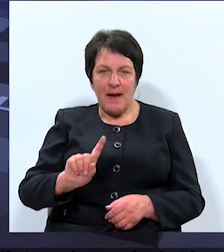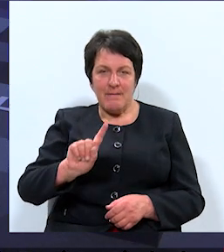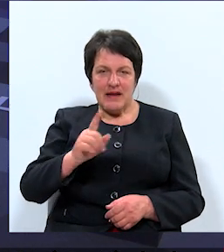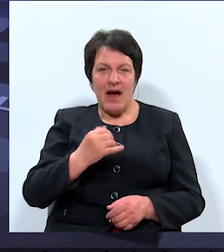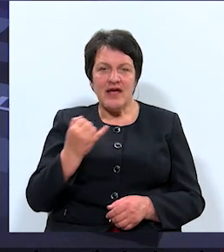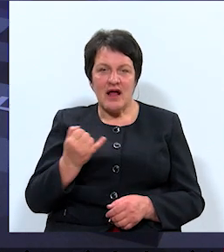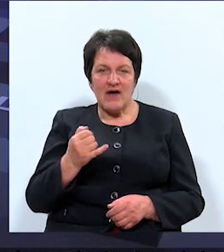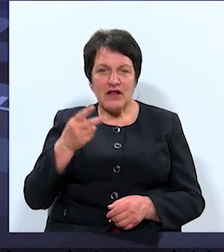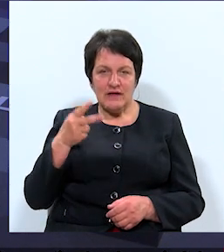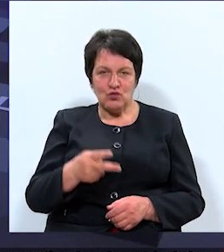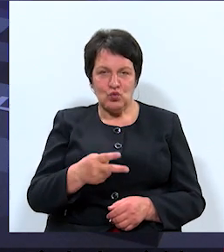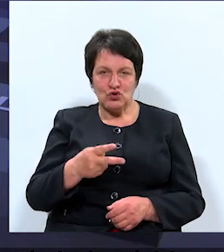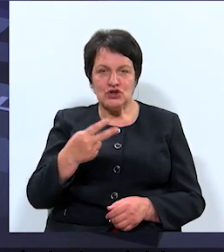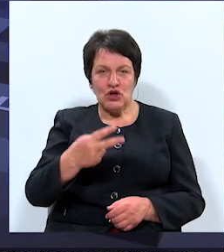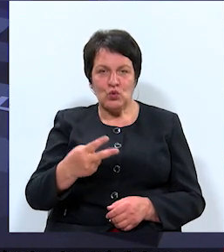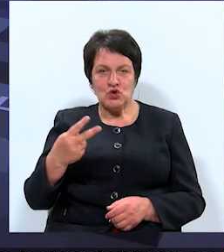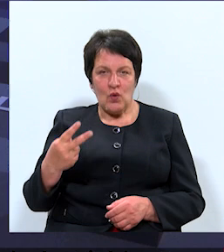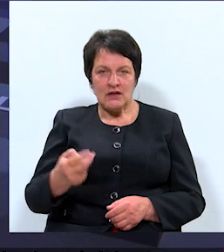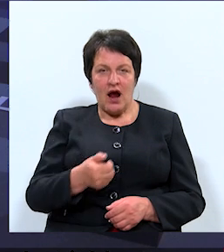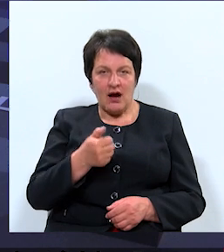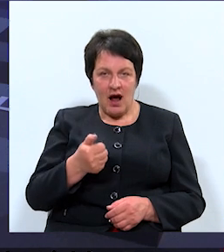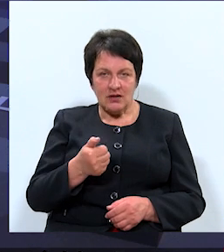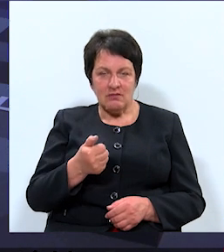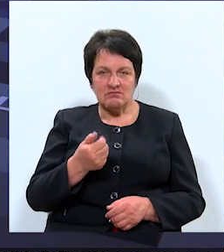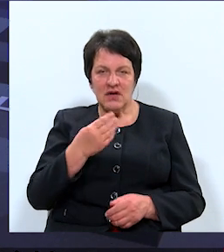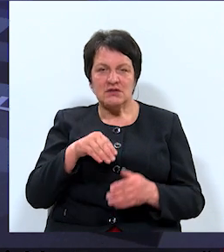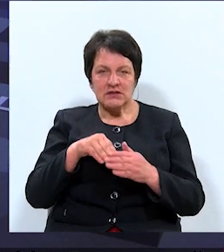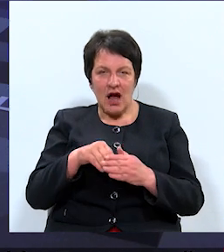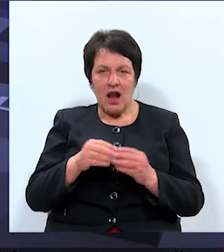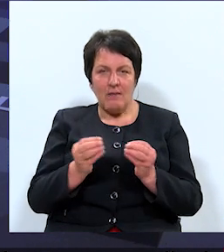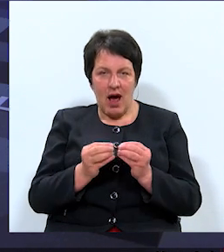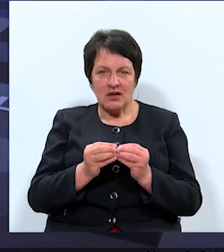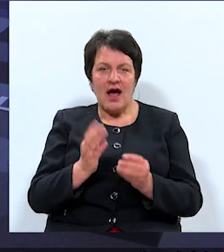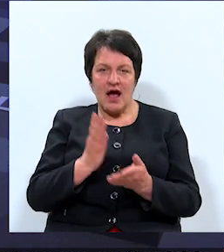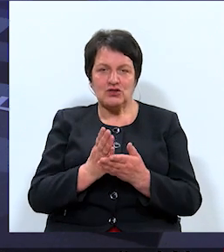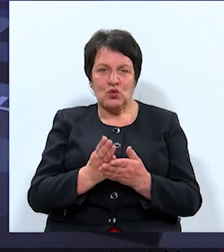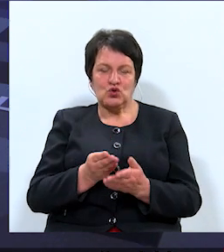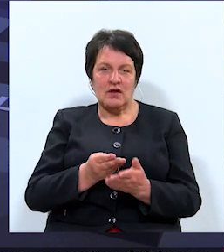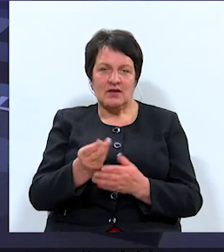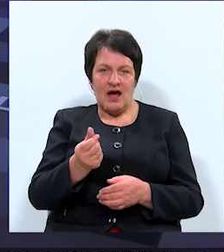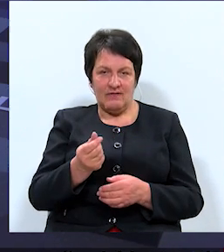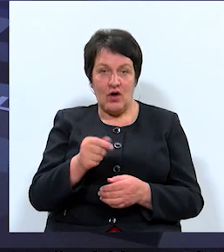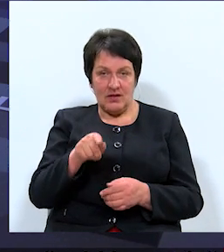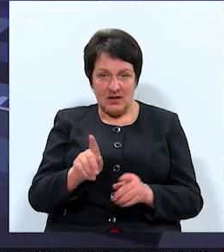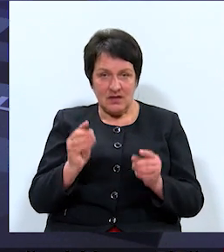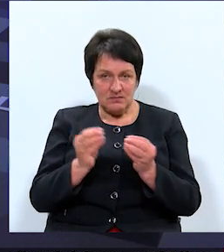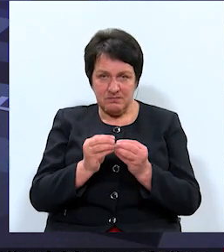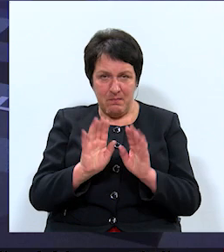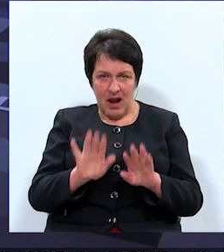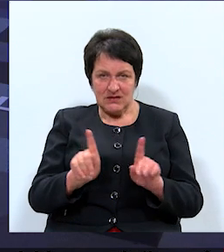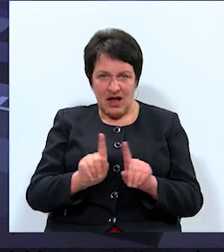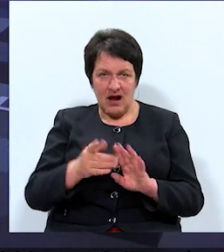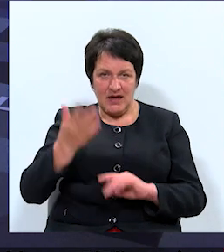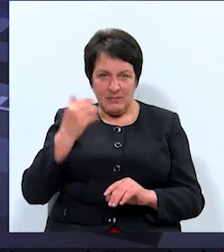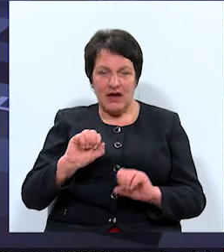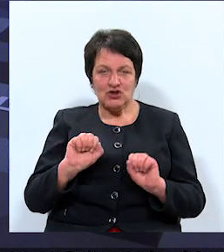janvāra 2022. gadā saglabāt esošo tarifu. Tātad tas paliks nemainīgs tāds, kā bija iepriekšējā